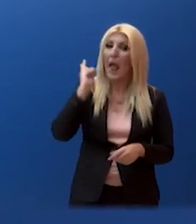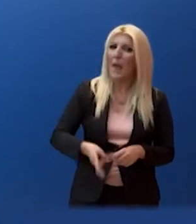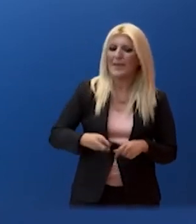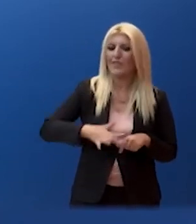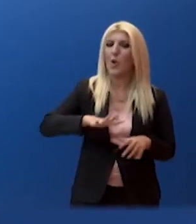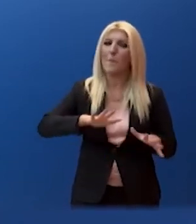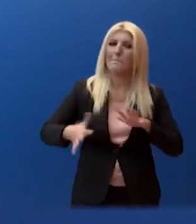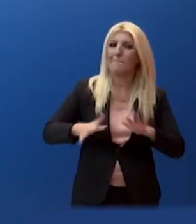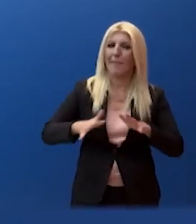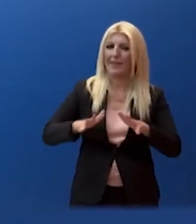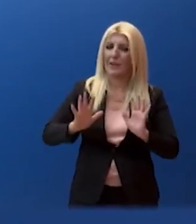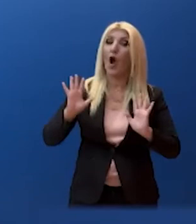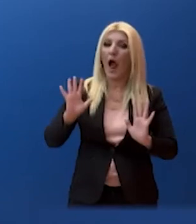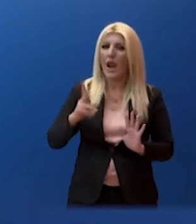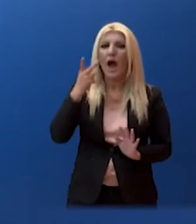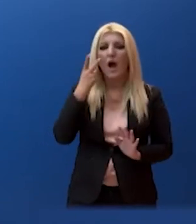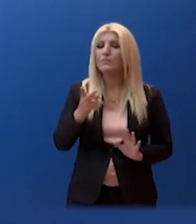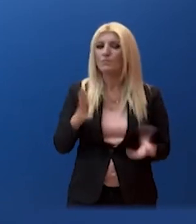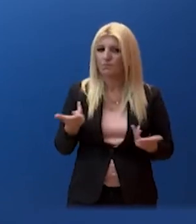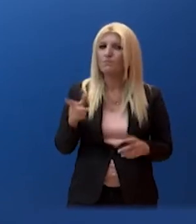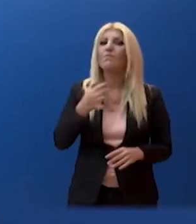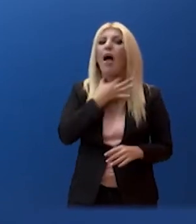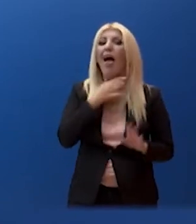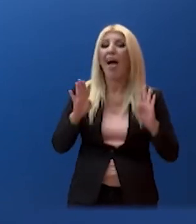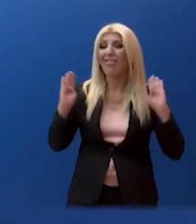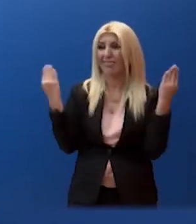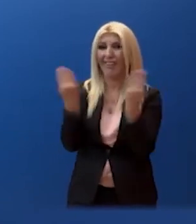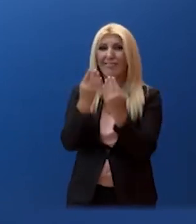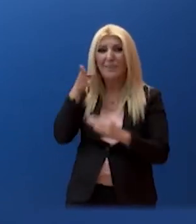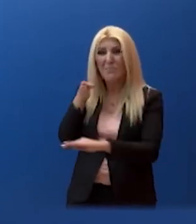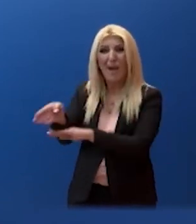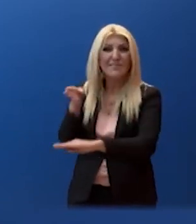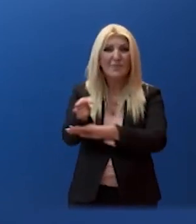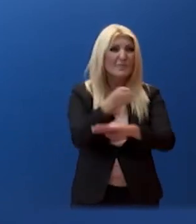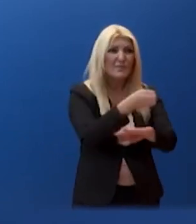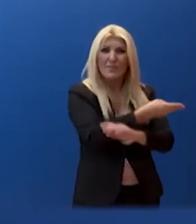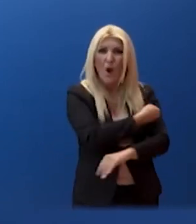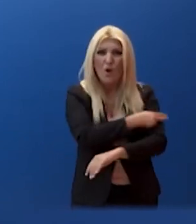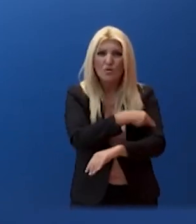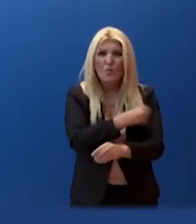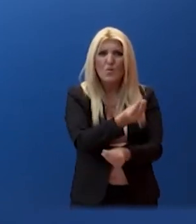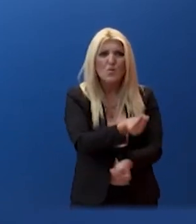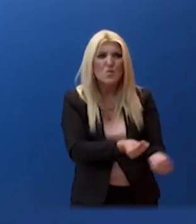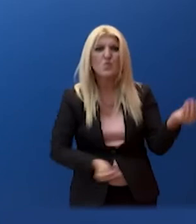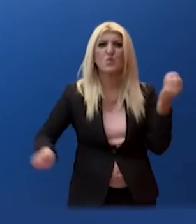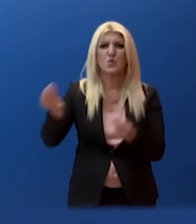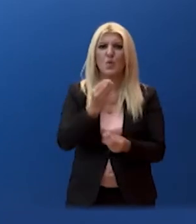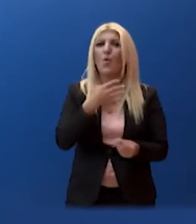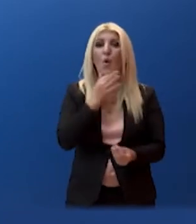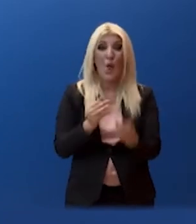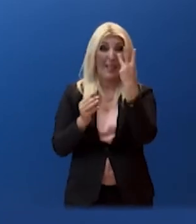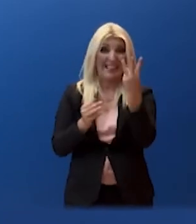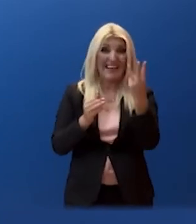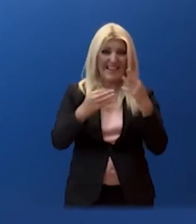Εμφανίζει όμως και αυξημένη επιβάλληση στις κλίνες μονάδων εντατικής θεραπείας, καθώς δύο στις τρεις περίπου είναι κατελημμένες,